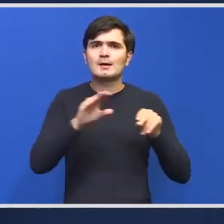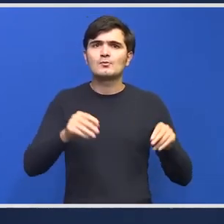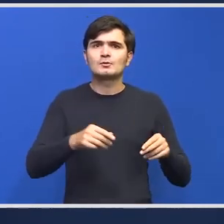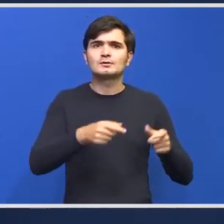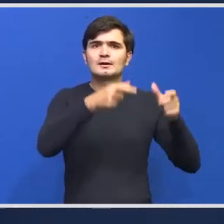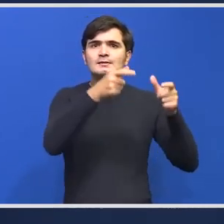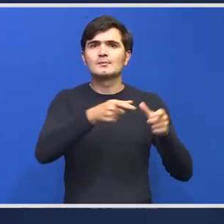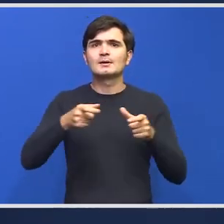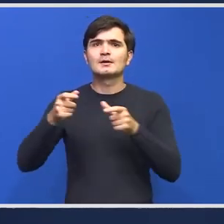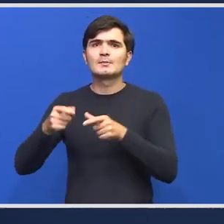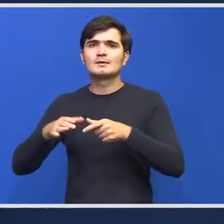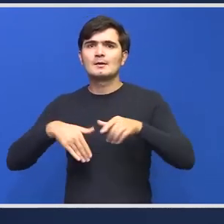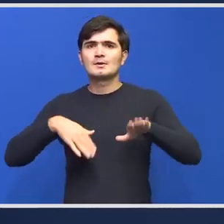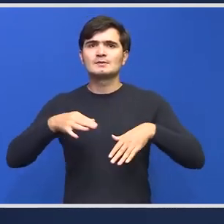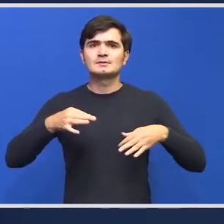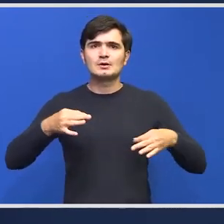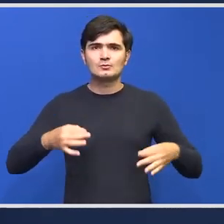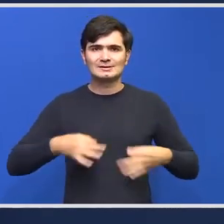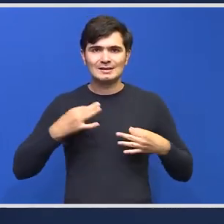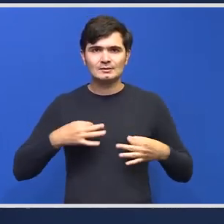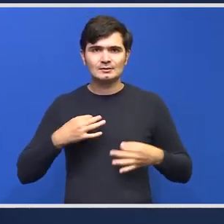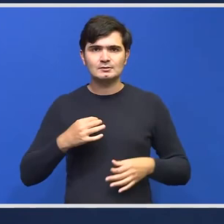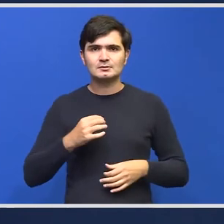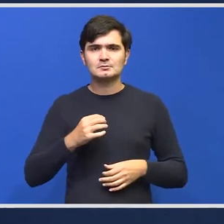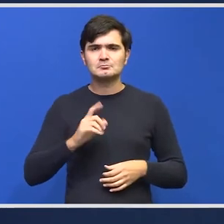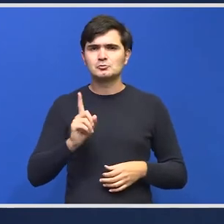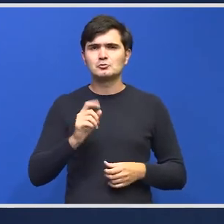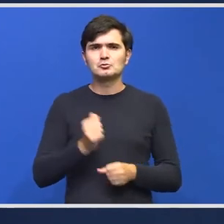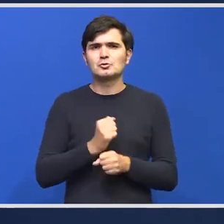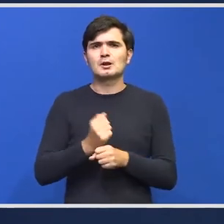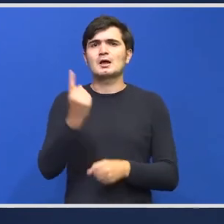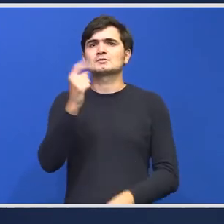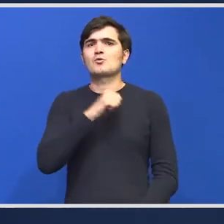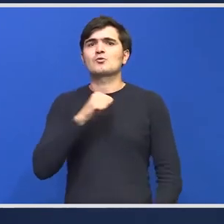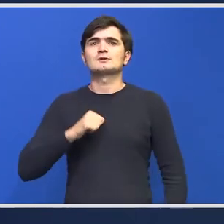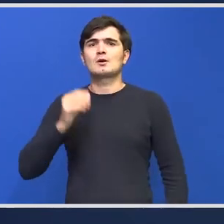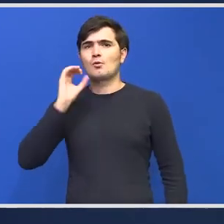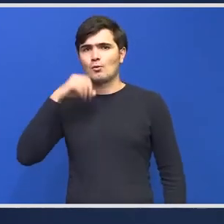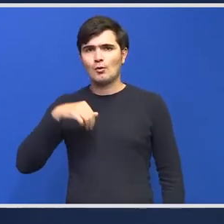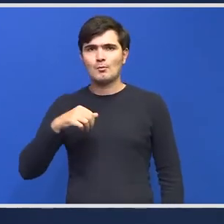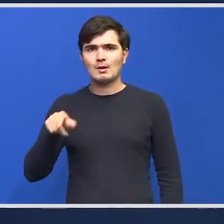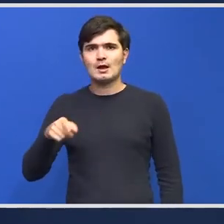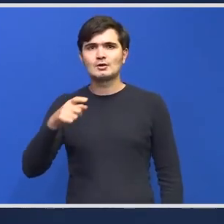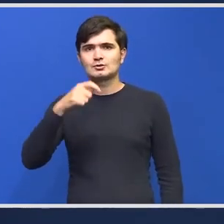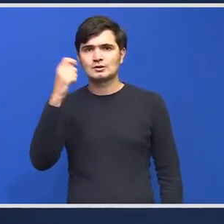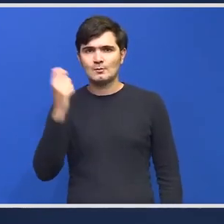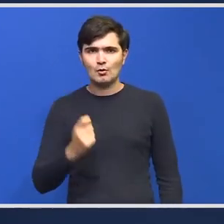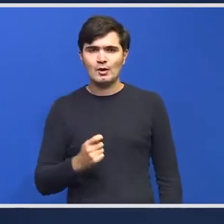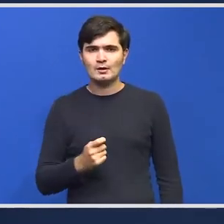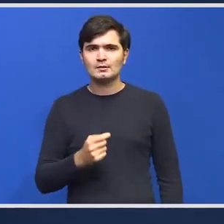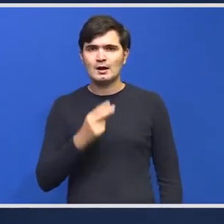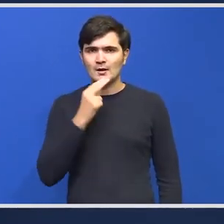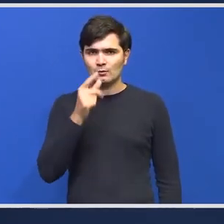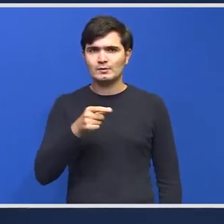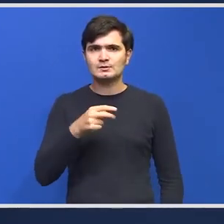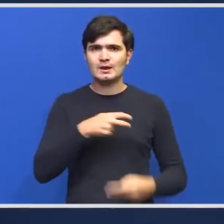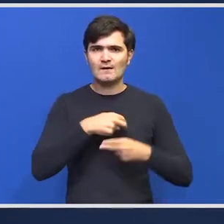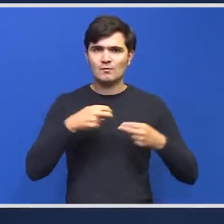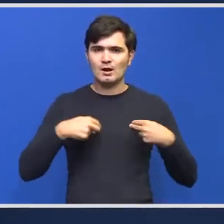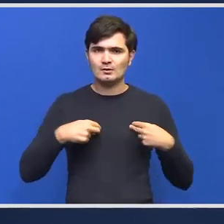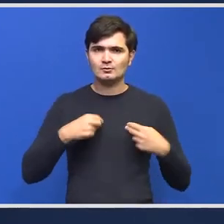ale ministerului sănătății în general nu lucrează un singur om la nimic nici la proiectul care se referă la avocatul